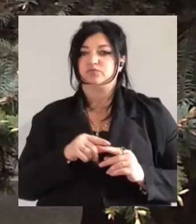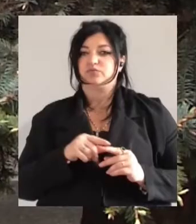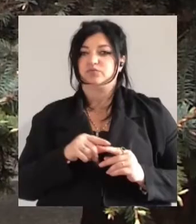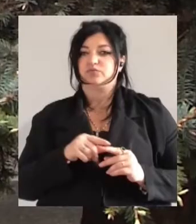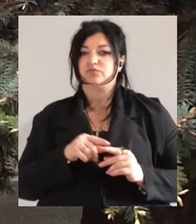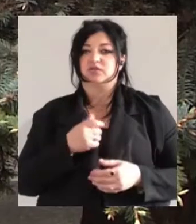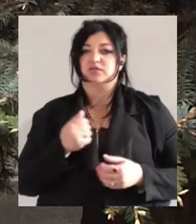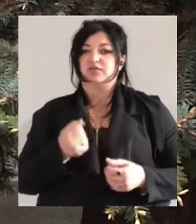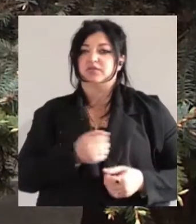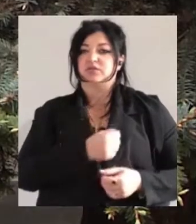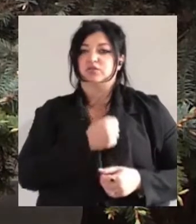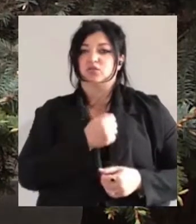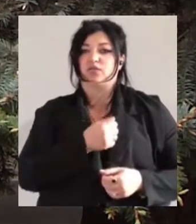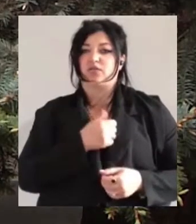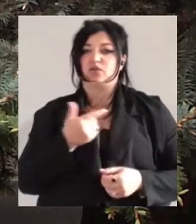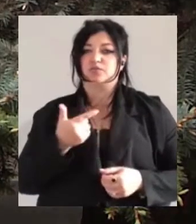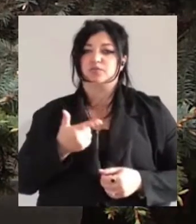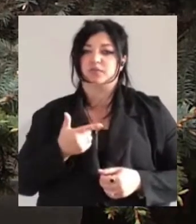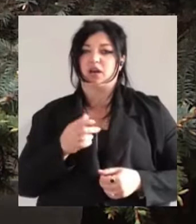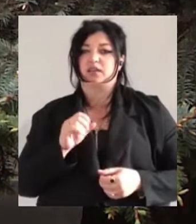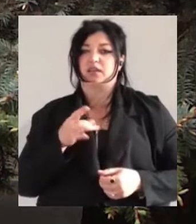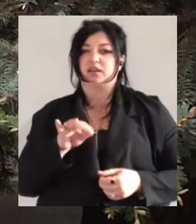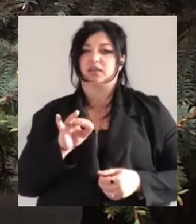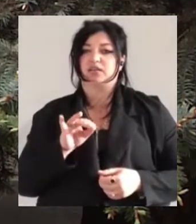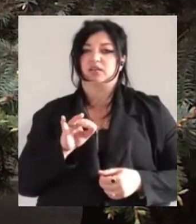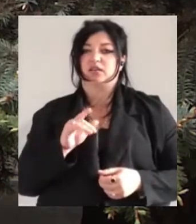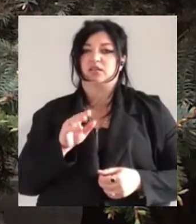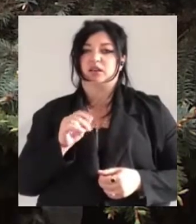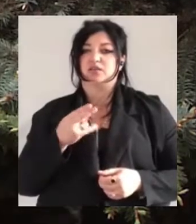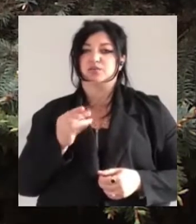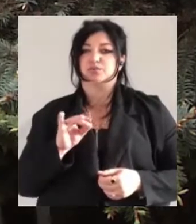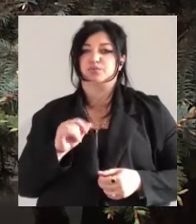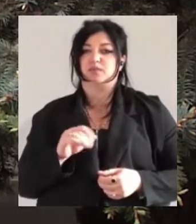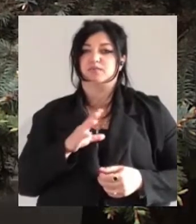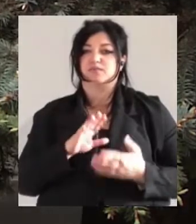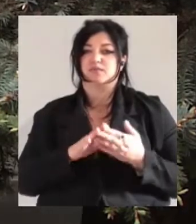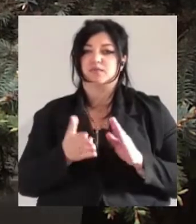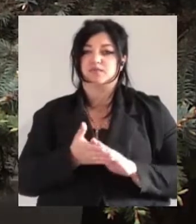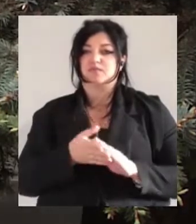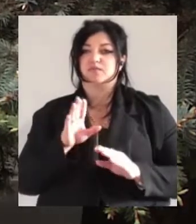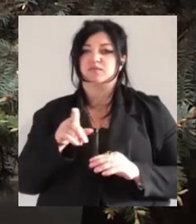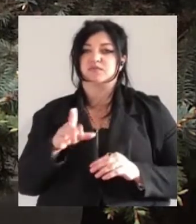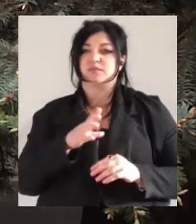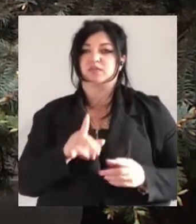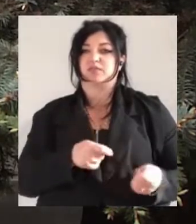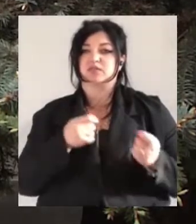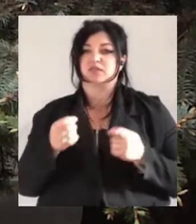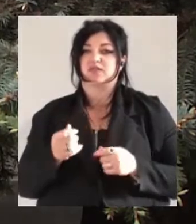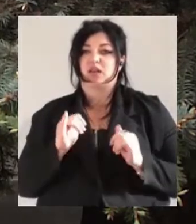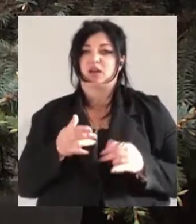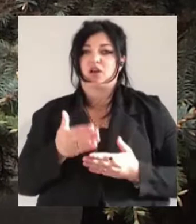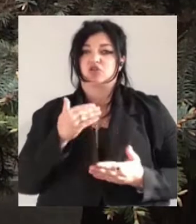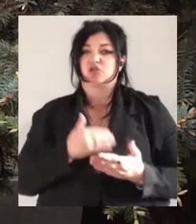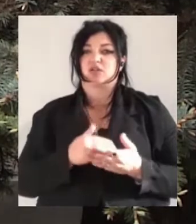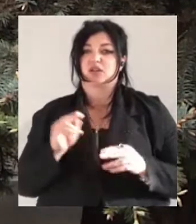шпиталю Андрій Танцюра. Було стабілізуване стан, і вони бортом були доставлені к нам для окончального лікування. Тобто вони